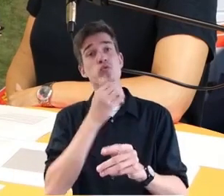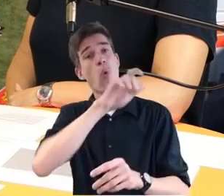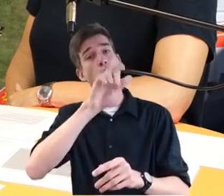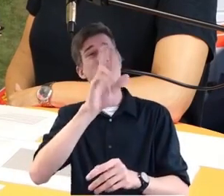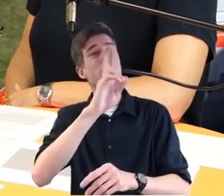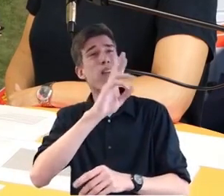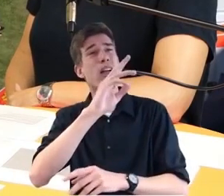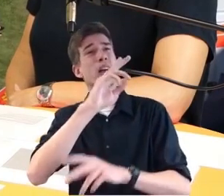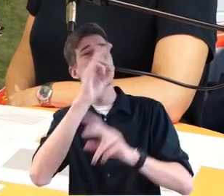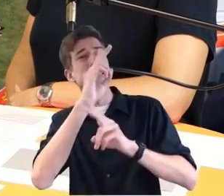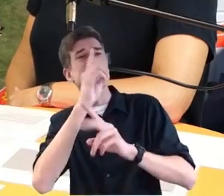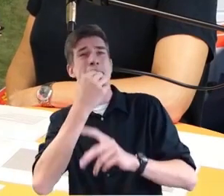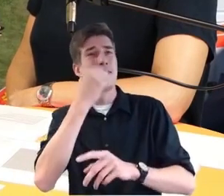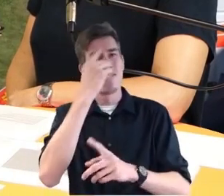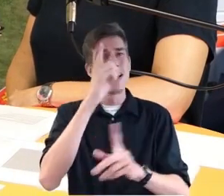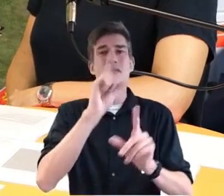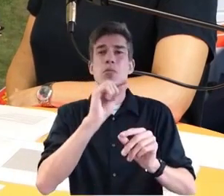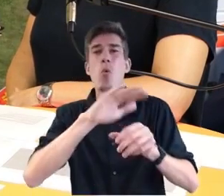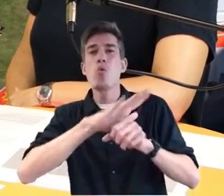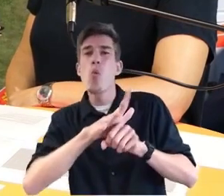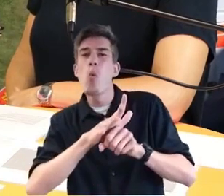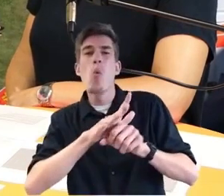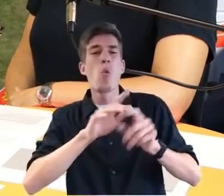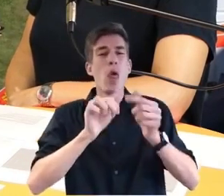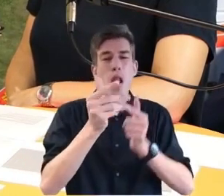Also aktuelle Meldungen mit Corona-Bezug,